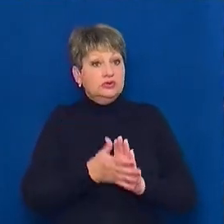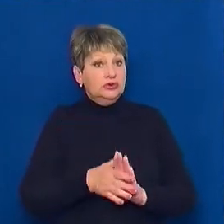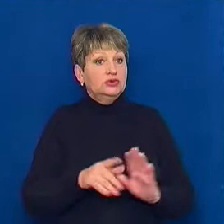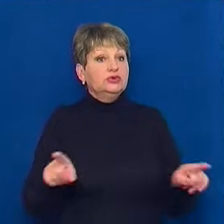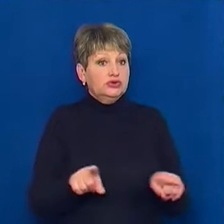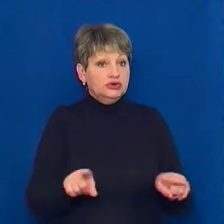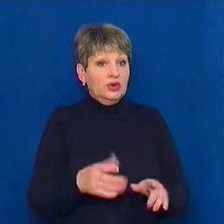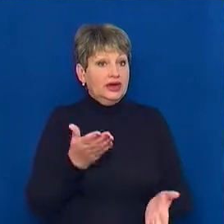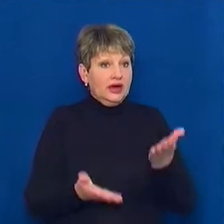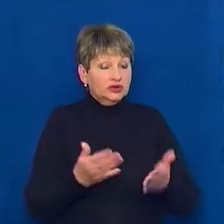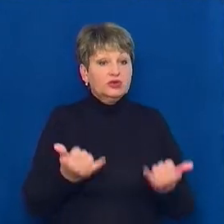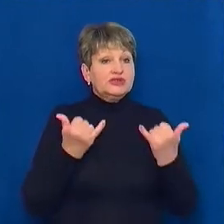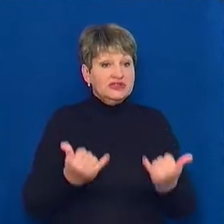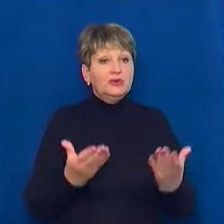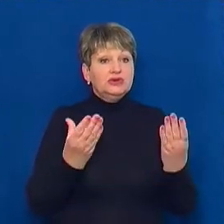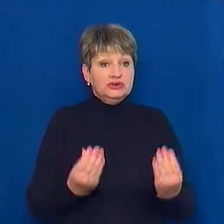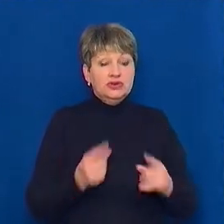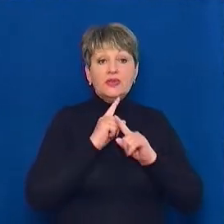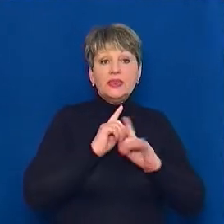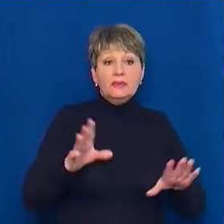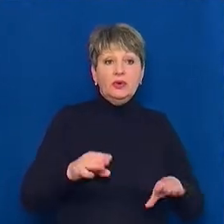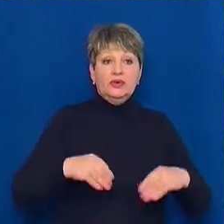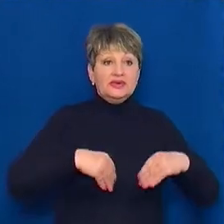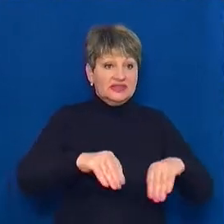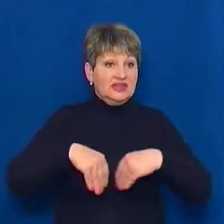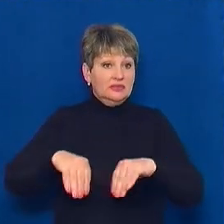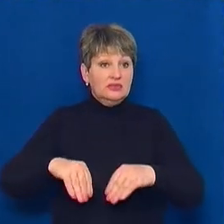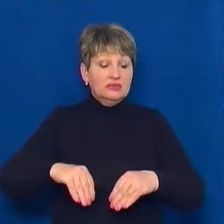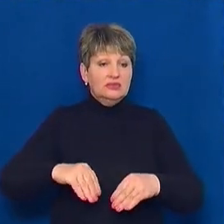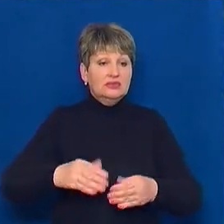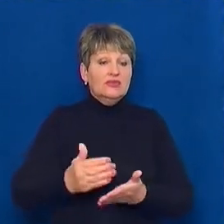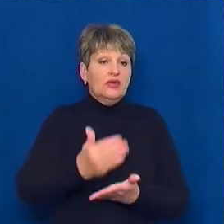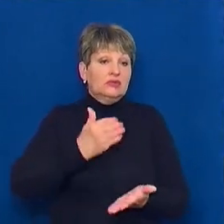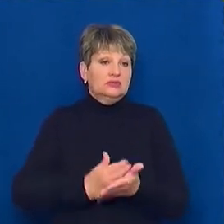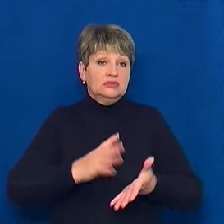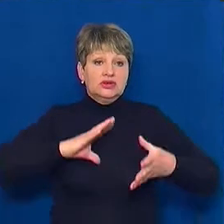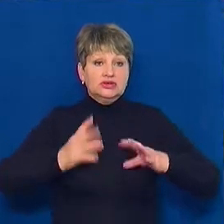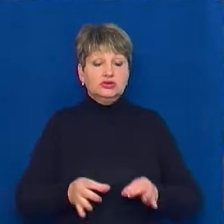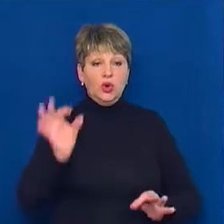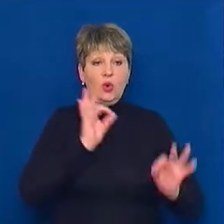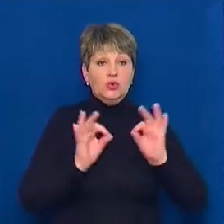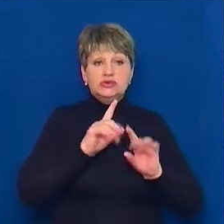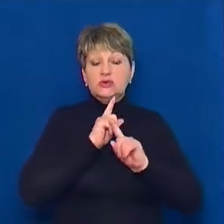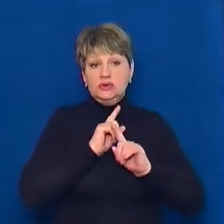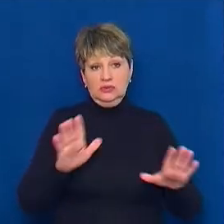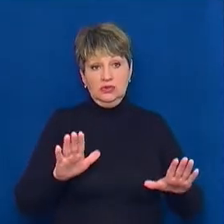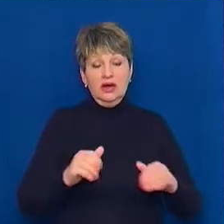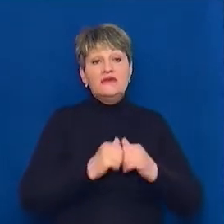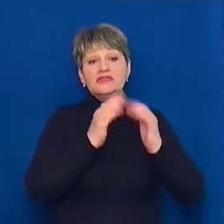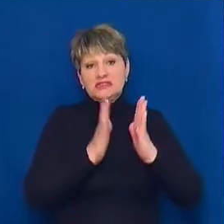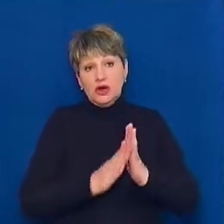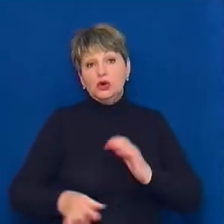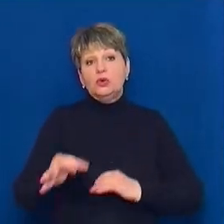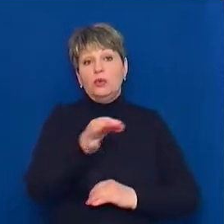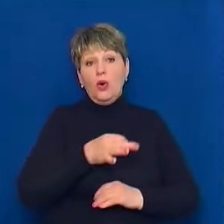на сьогоднішній день не будуть сіяти, кінцевий результат, нічого ми осінню не зберемо. Загалом в області